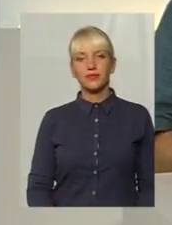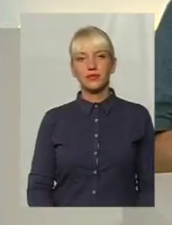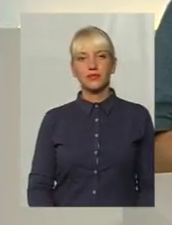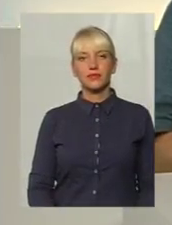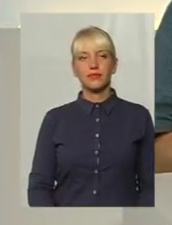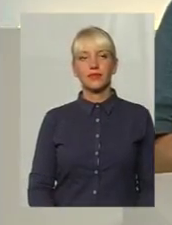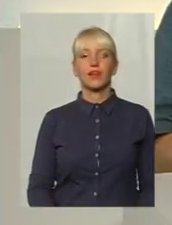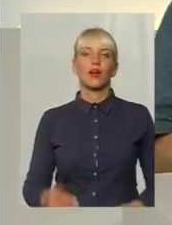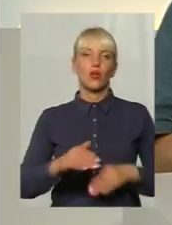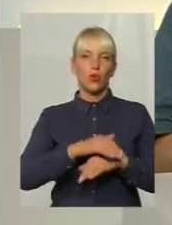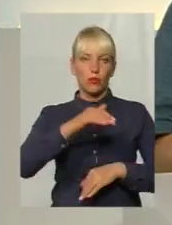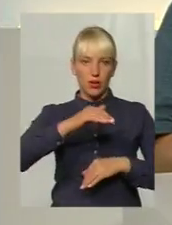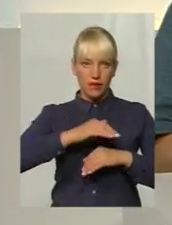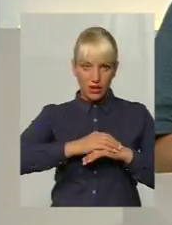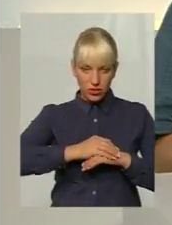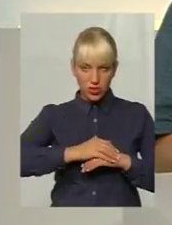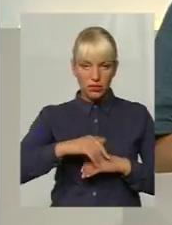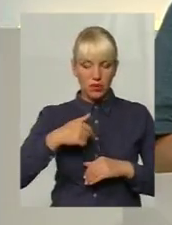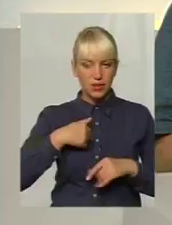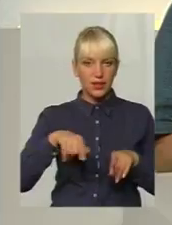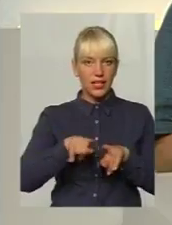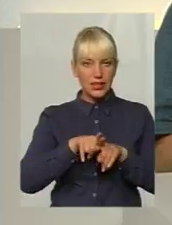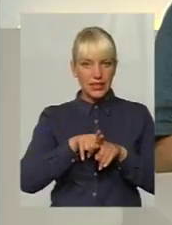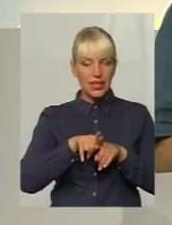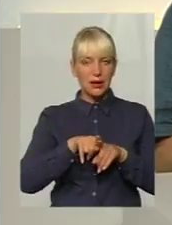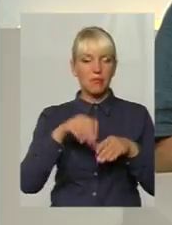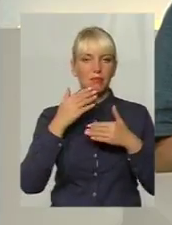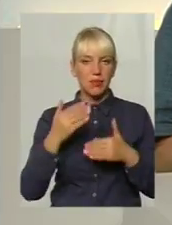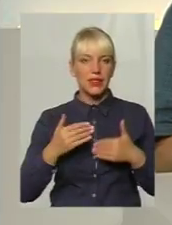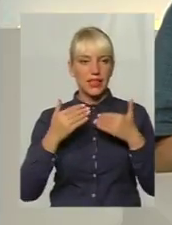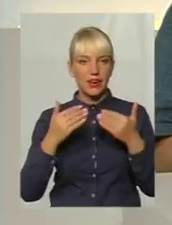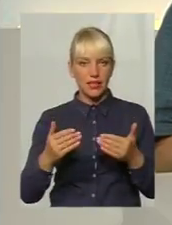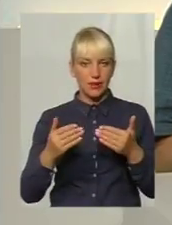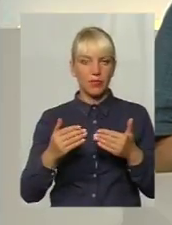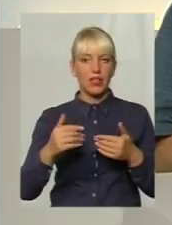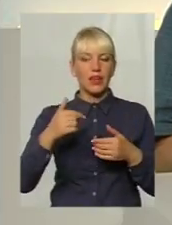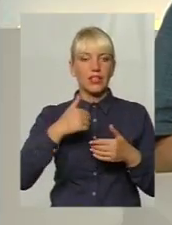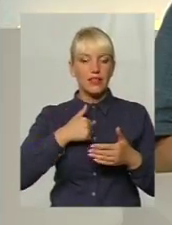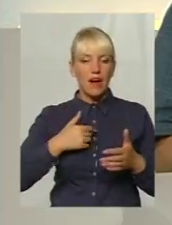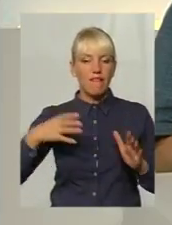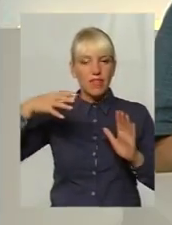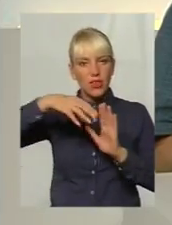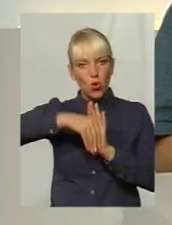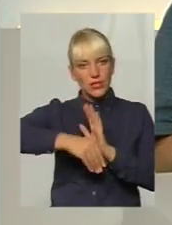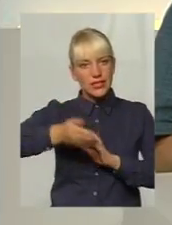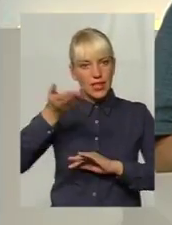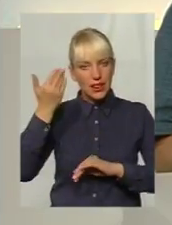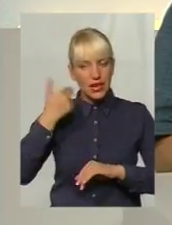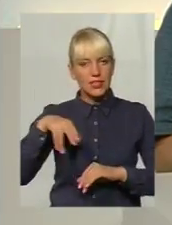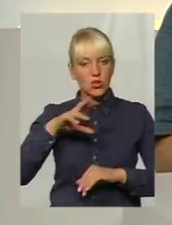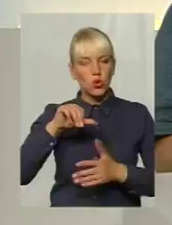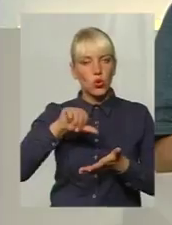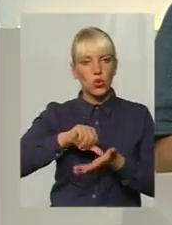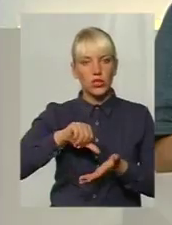Доброго вечора. Доброго вечора. У мене є таке питання. Я відносилася до дні цього